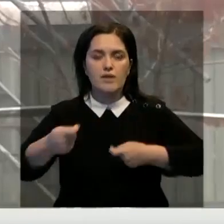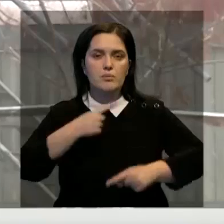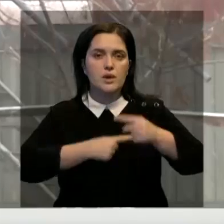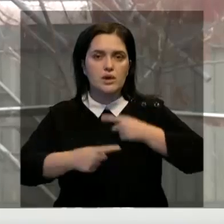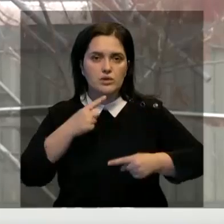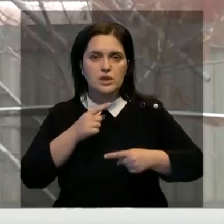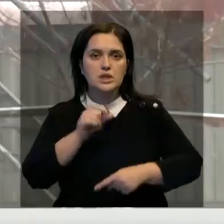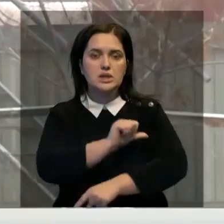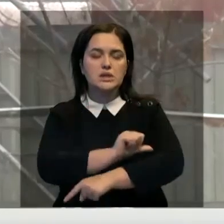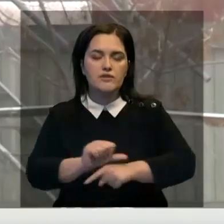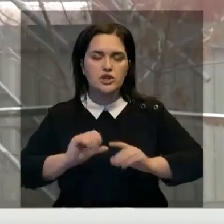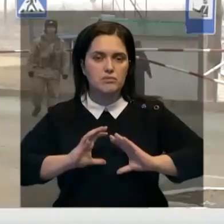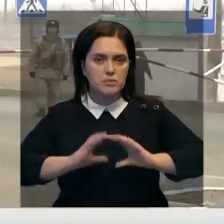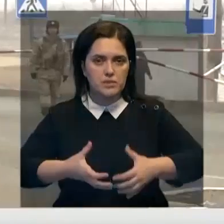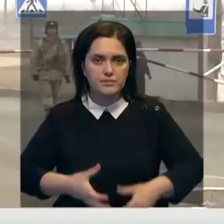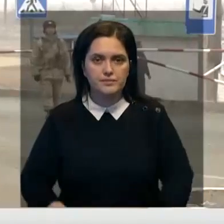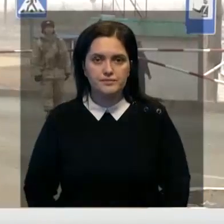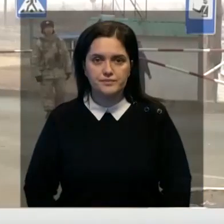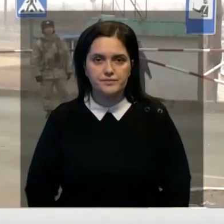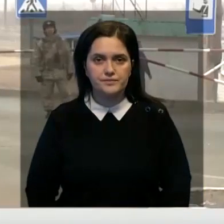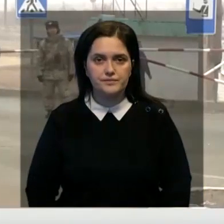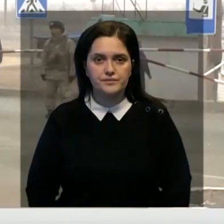товарооборота наших стран с внешним миром.